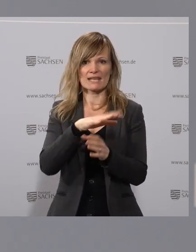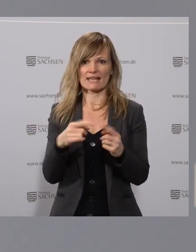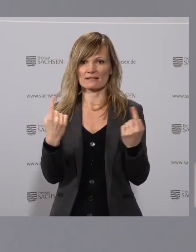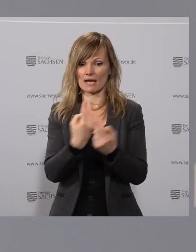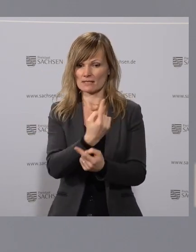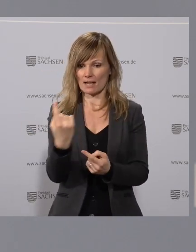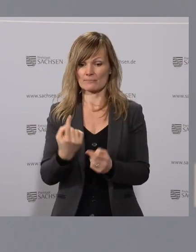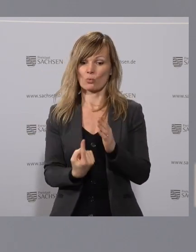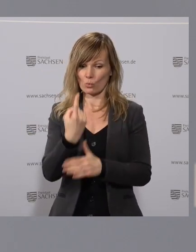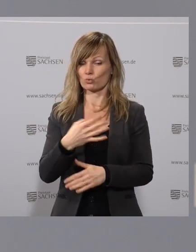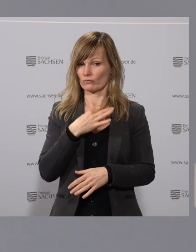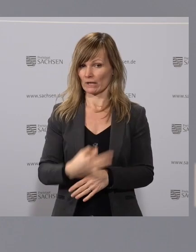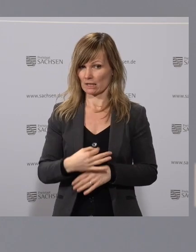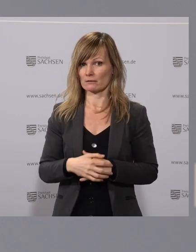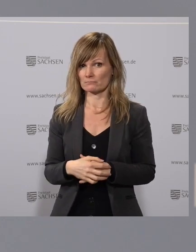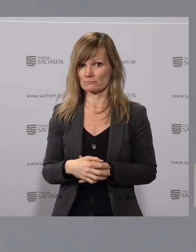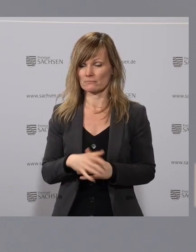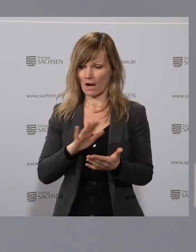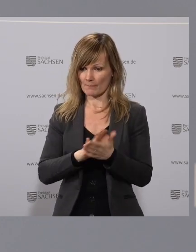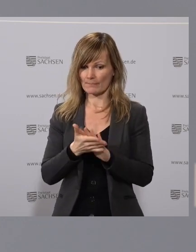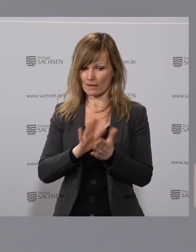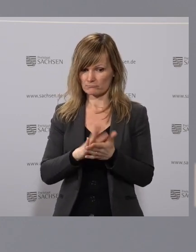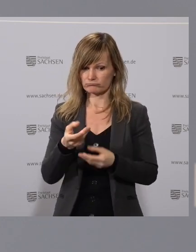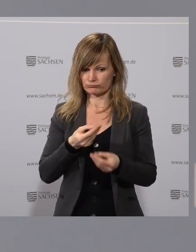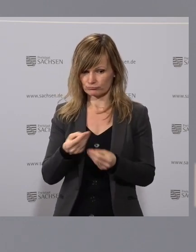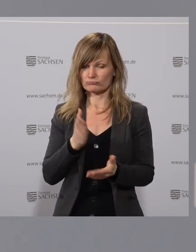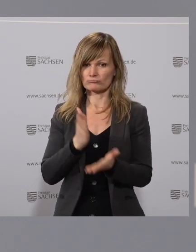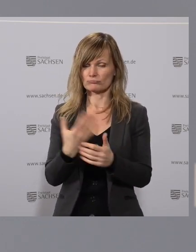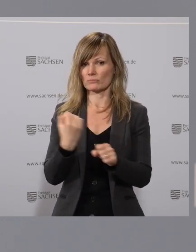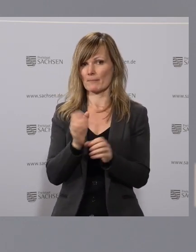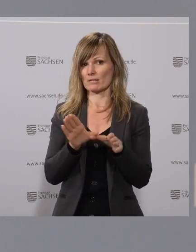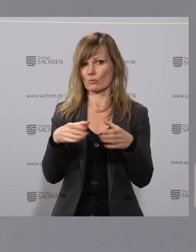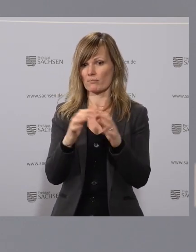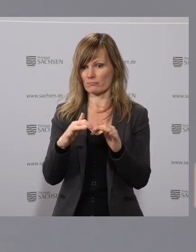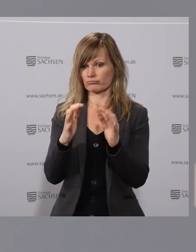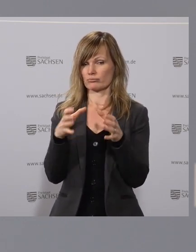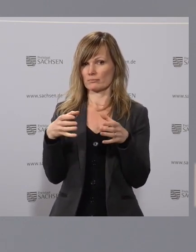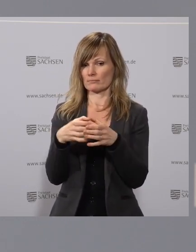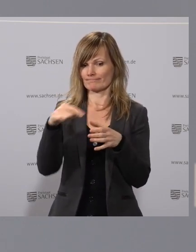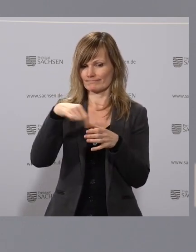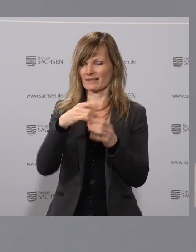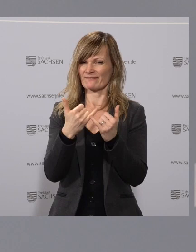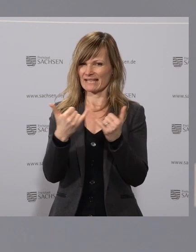zufrieden waren mit der Ausgabe, wie wir miteinander verabredet haben. Wir haben ja eine Arbeitsgruppe gegründet, die sich mit dieser